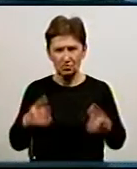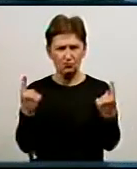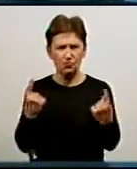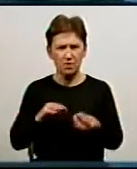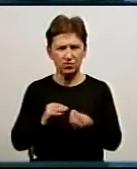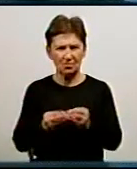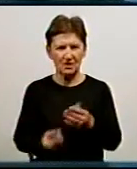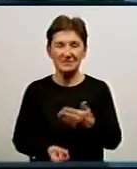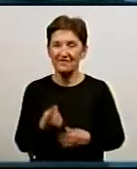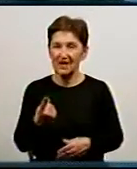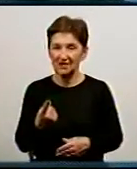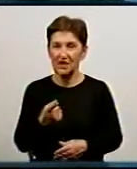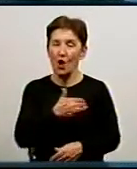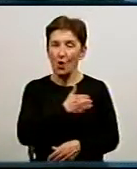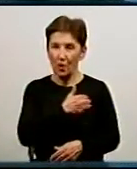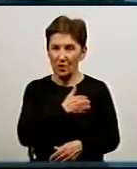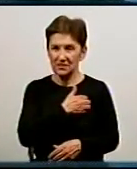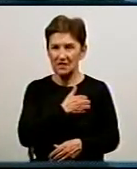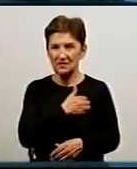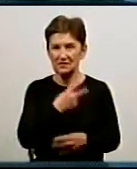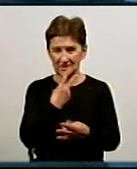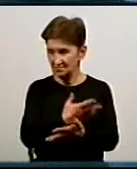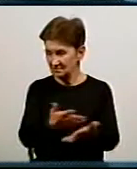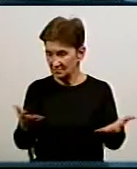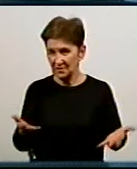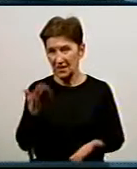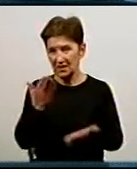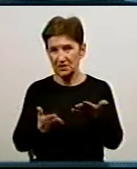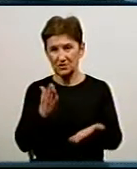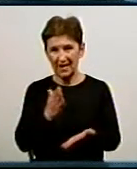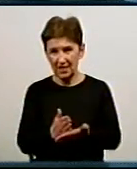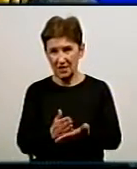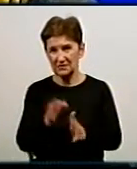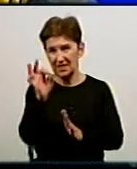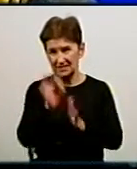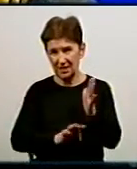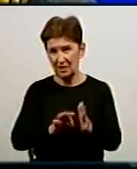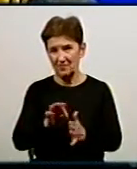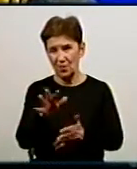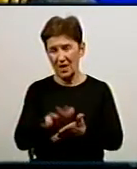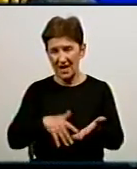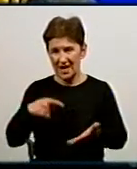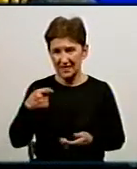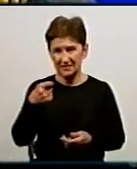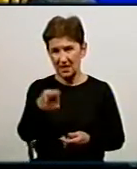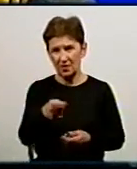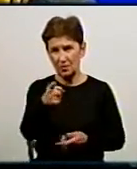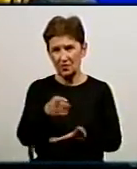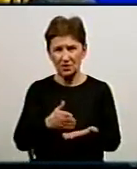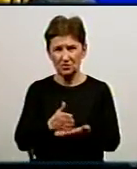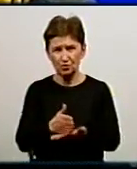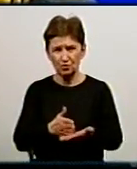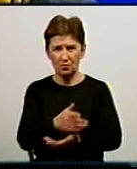з'являється. Тобто, хотілося б звернутися, коли бачать мешканців, якщо є якийсь виток, щоб зразу надавали заявку. Наша чергова служба зразу